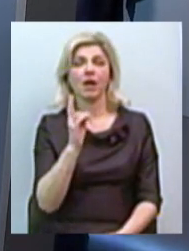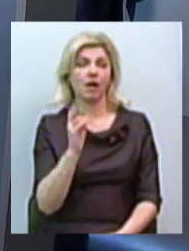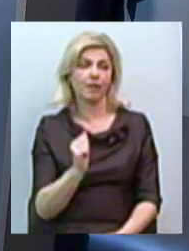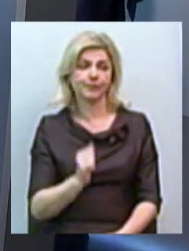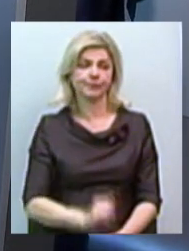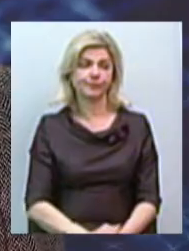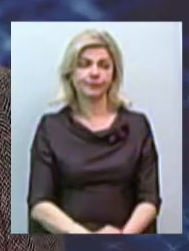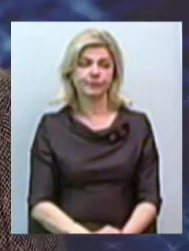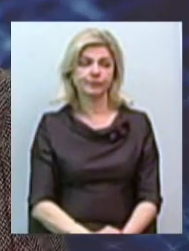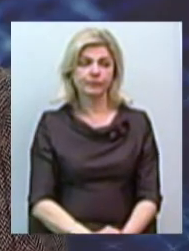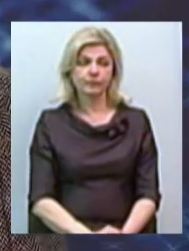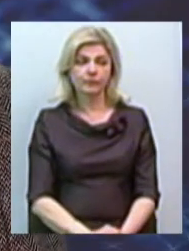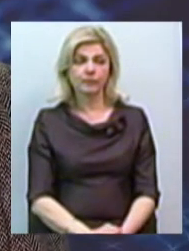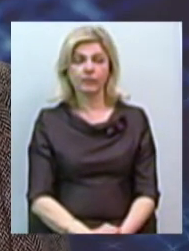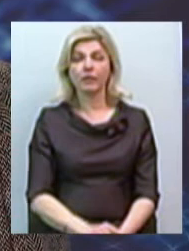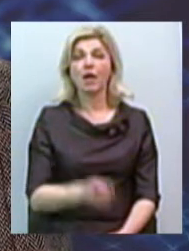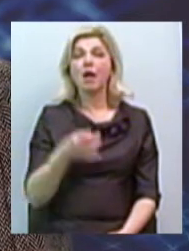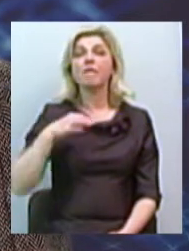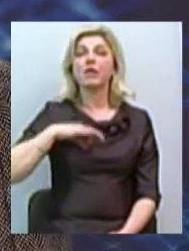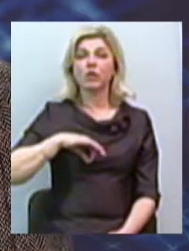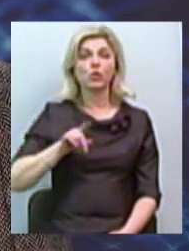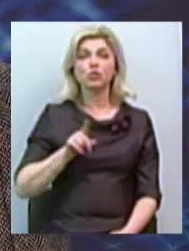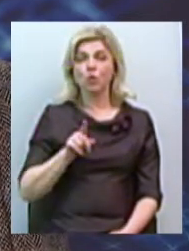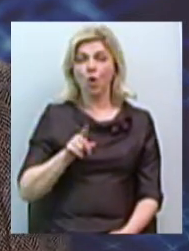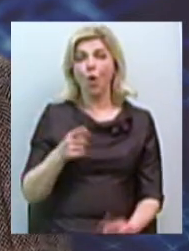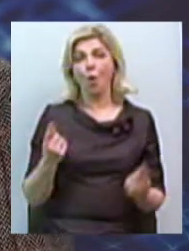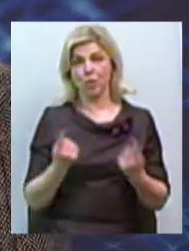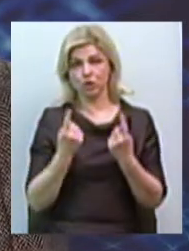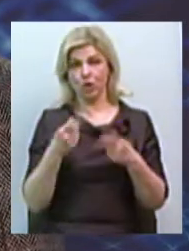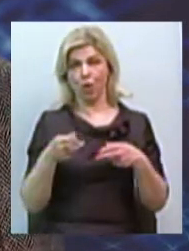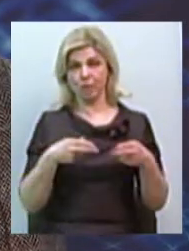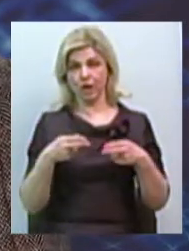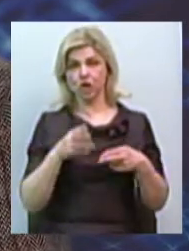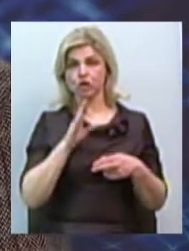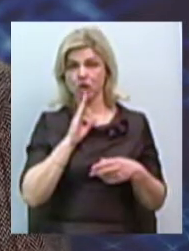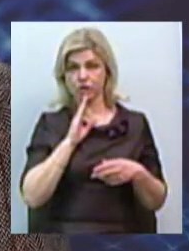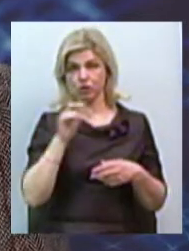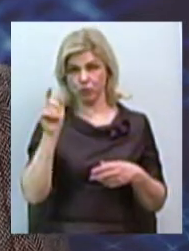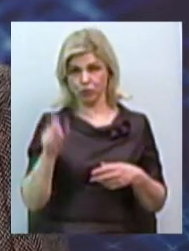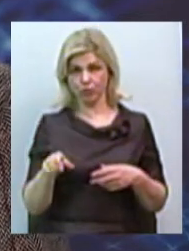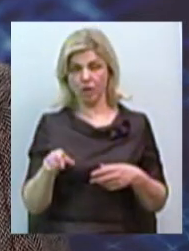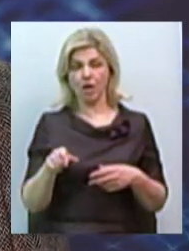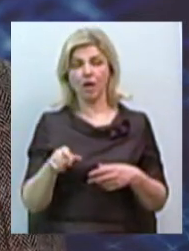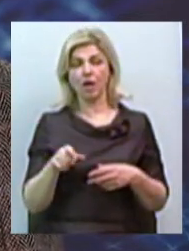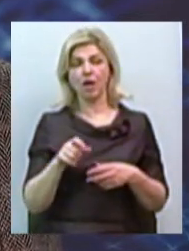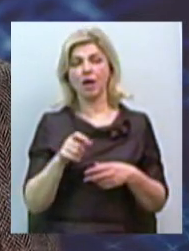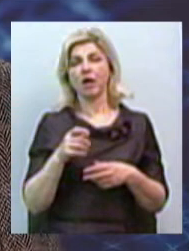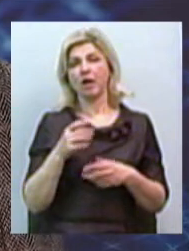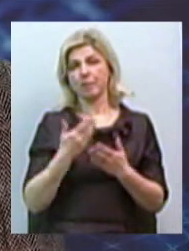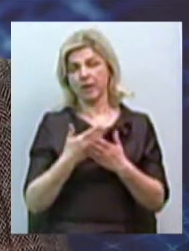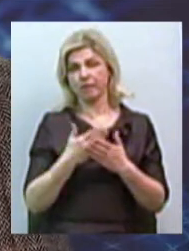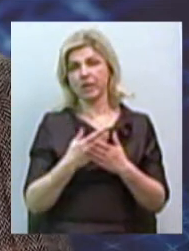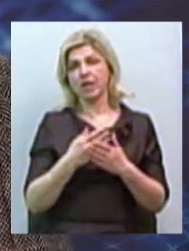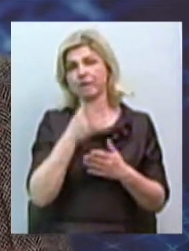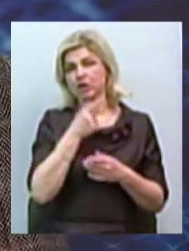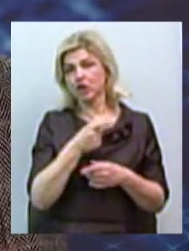при обычной операции мы женщину или пациента держим в стационаре течение 7